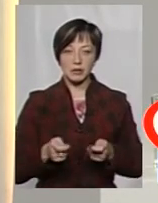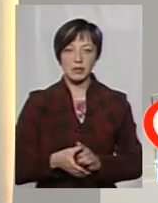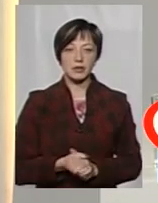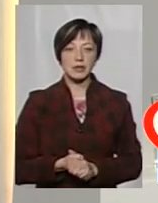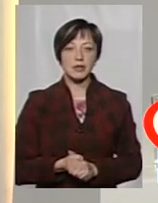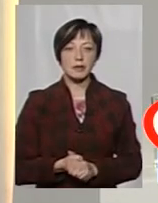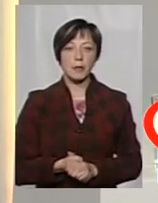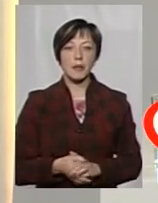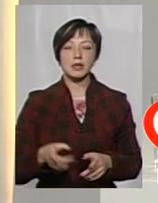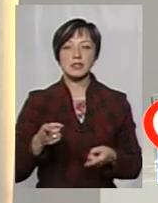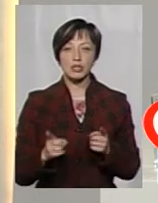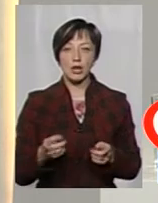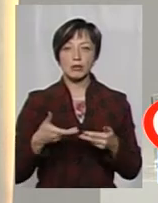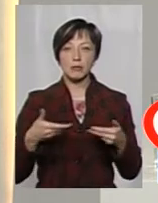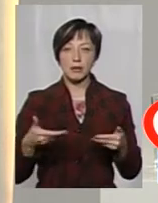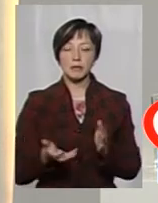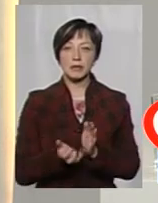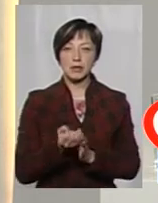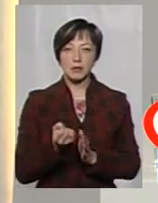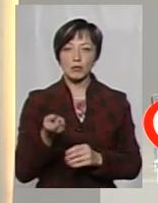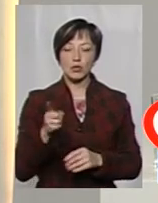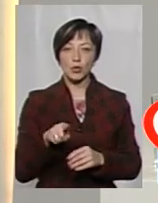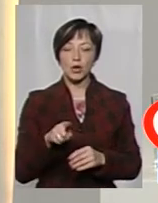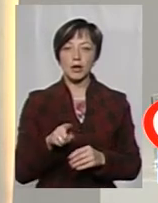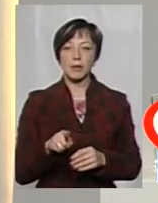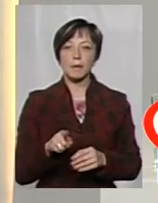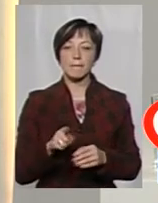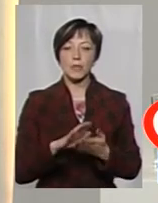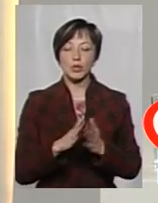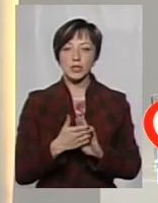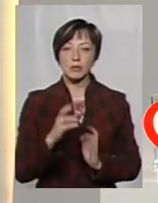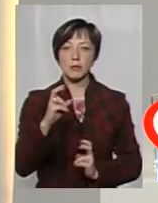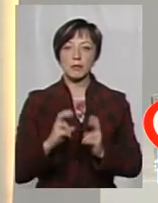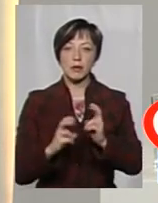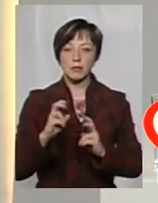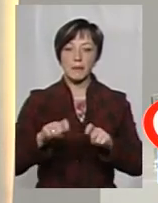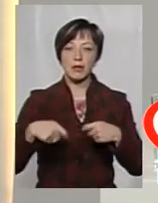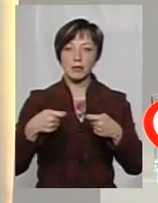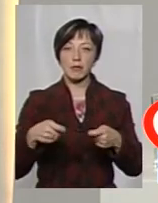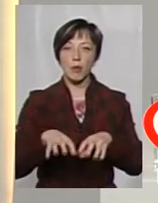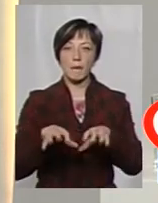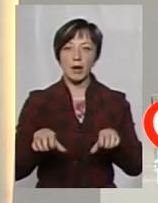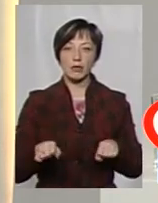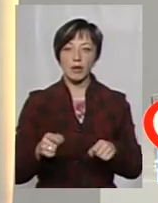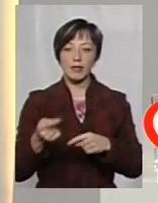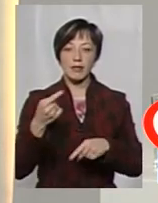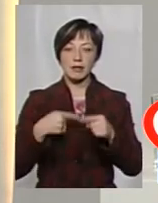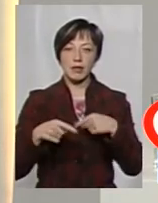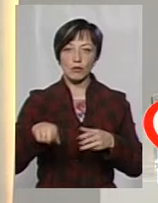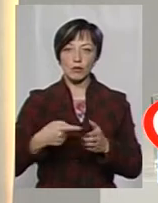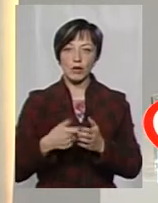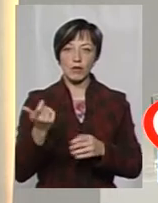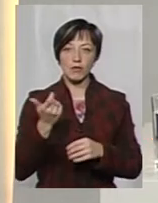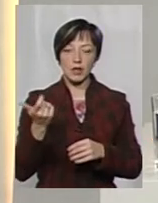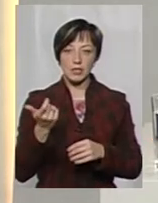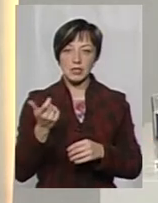Миколаївича Лозового. Звичайно, ми підтримувалися тої позиції, щоб підприємство передало майно назад комунальну власність